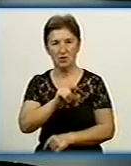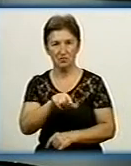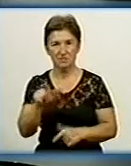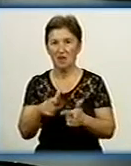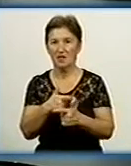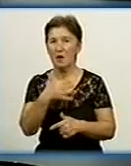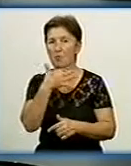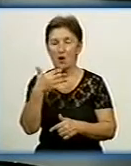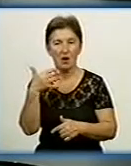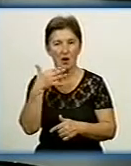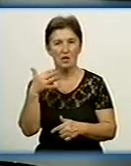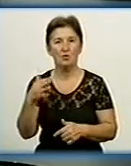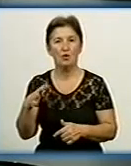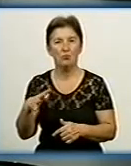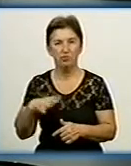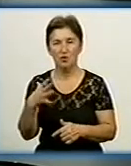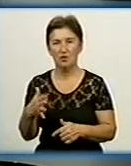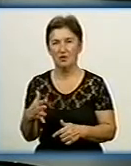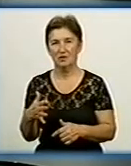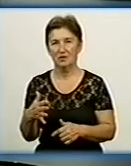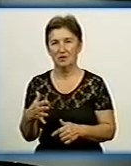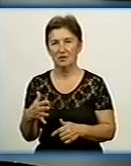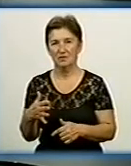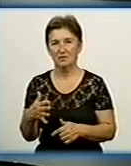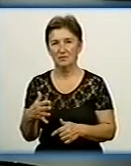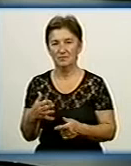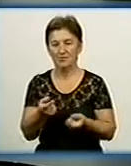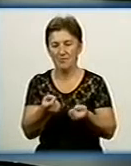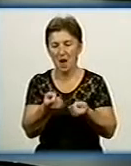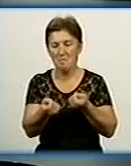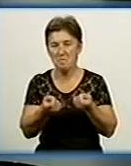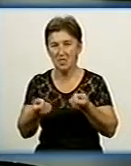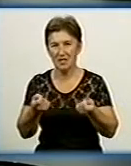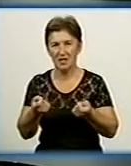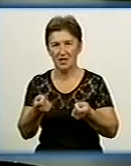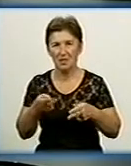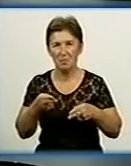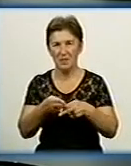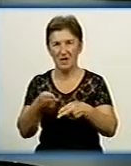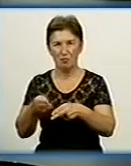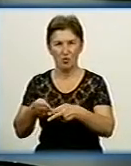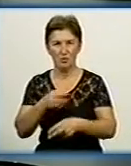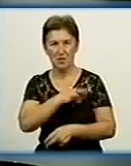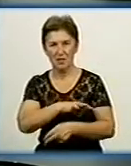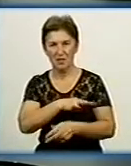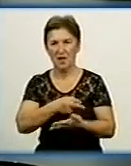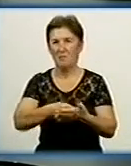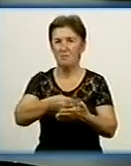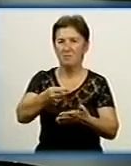було багато мілких перепон, юридичних підписів,